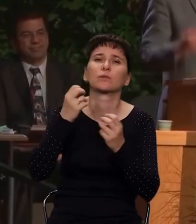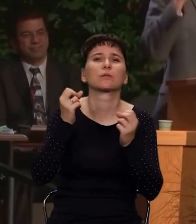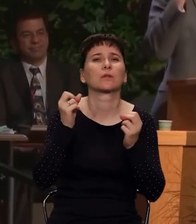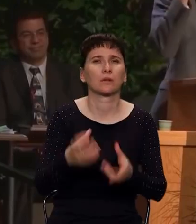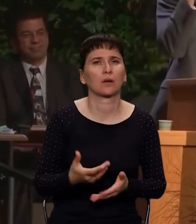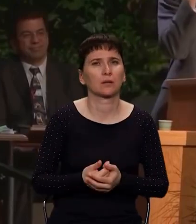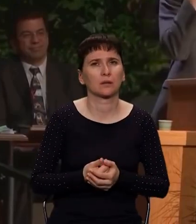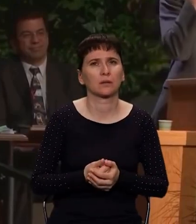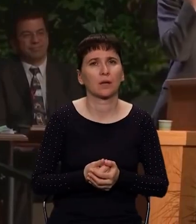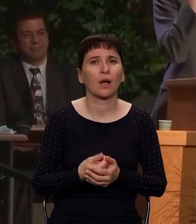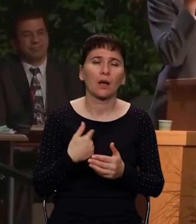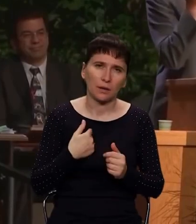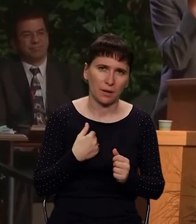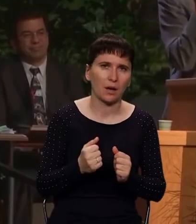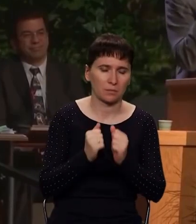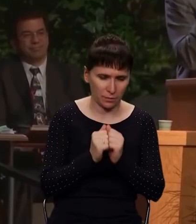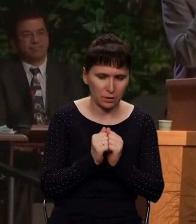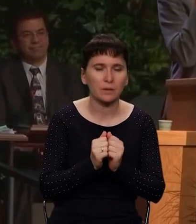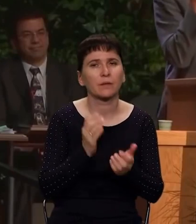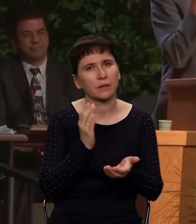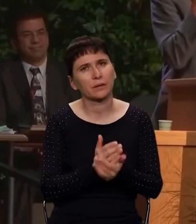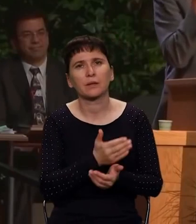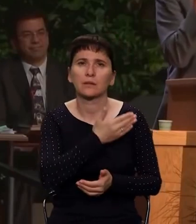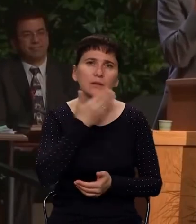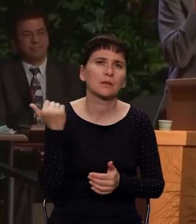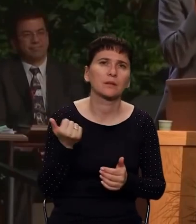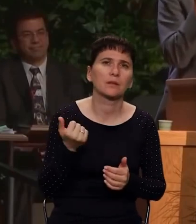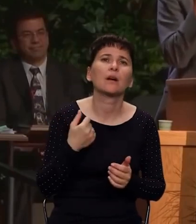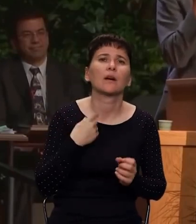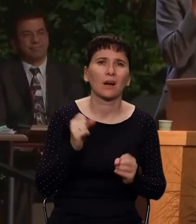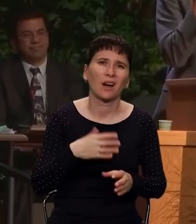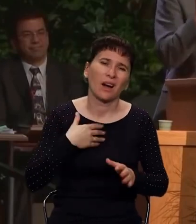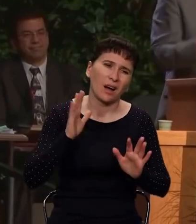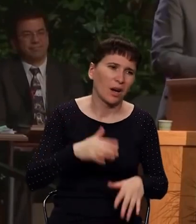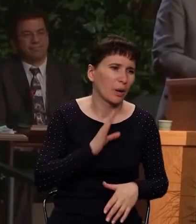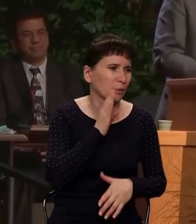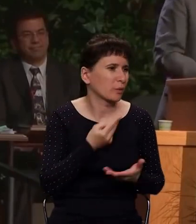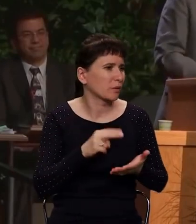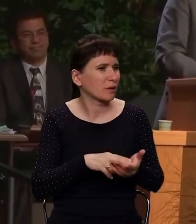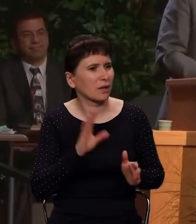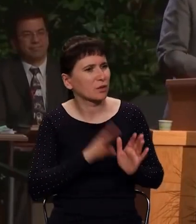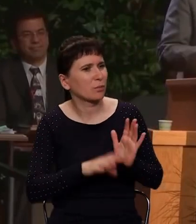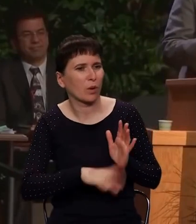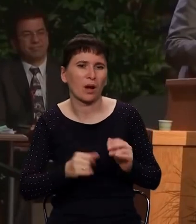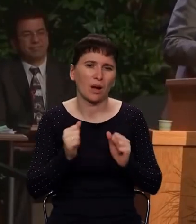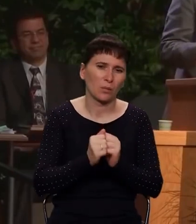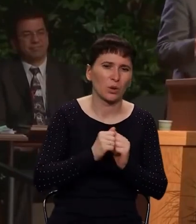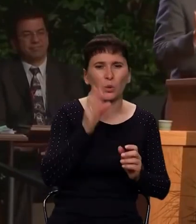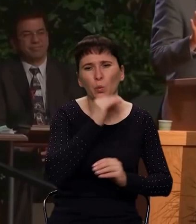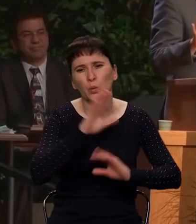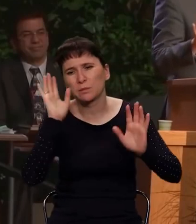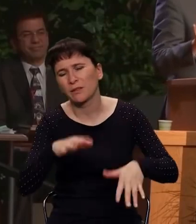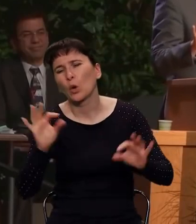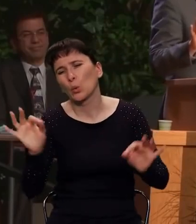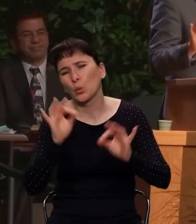Как я понимаю Бога для себя сегодня? Кто Он для меня лично? Знаете, когда знание Бога